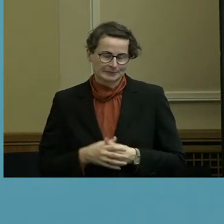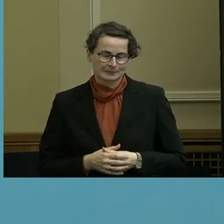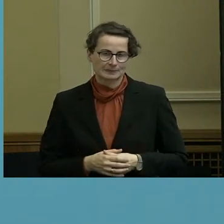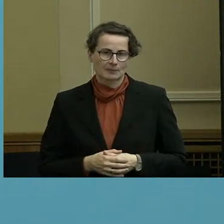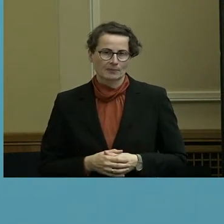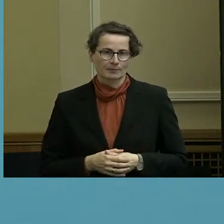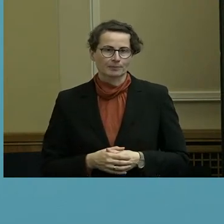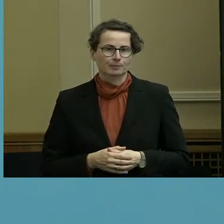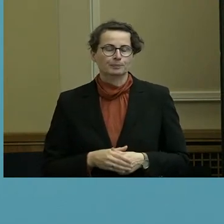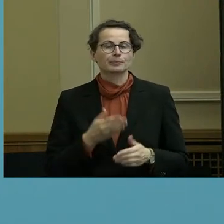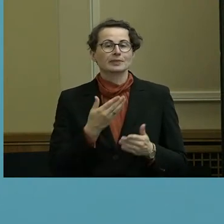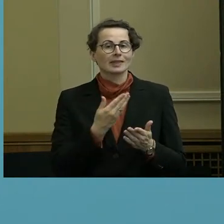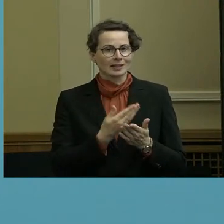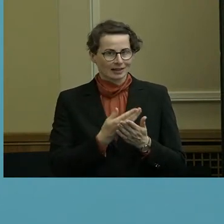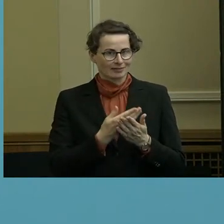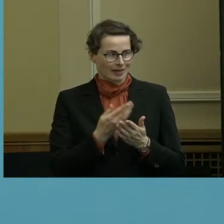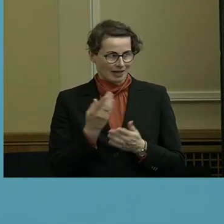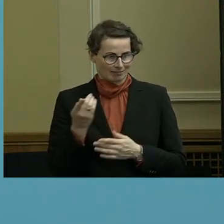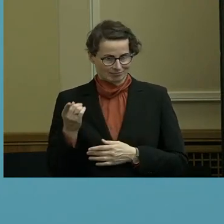Und insofern ist es so,